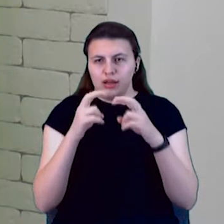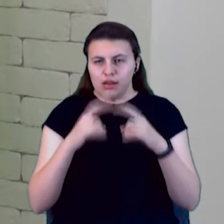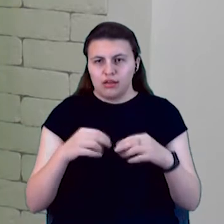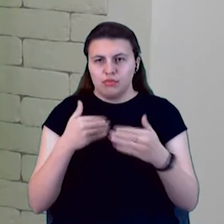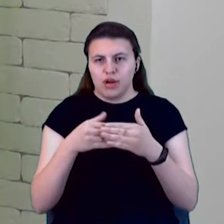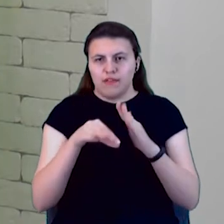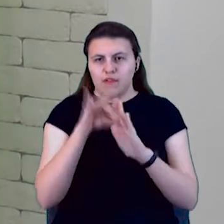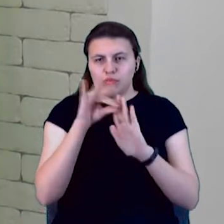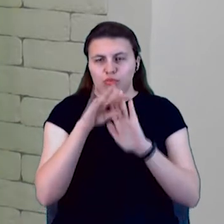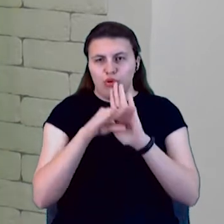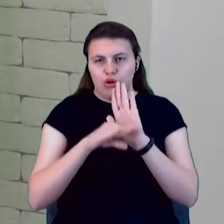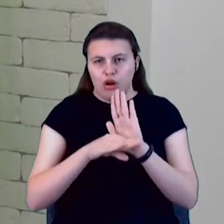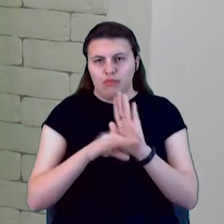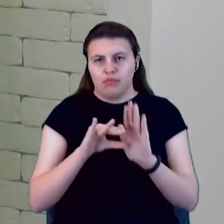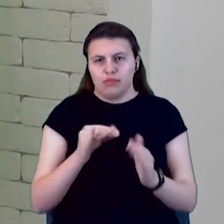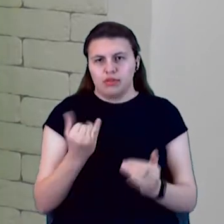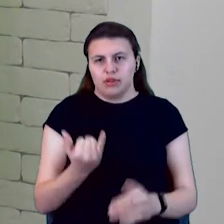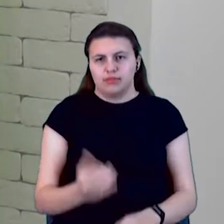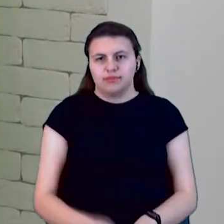програм» і він вже замить.